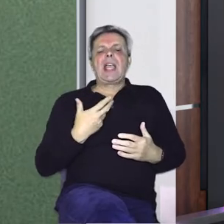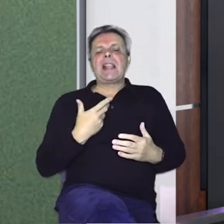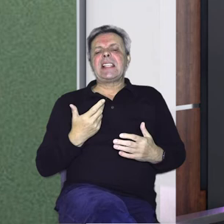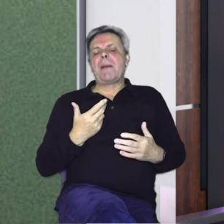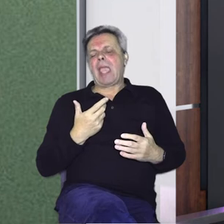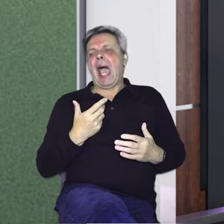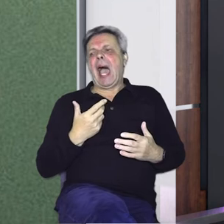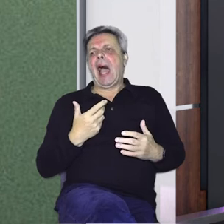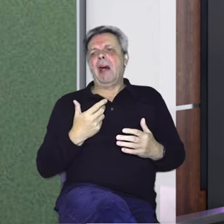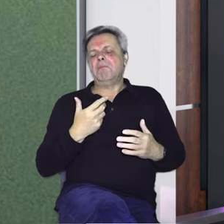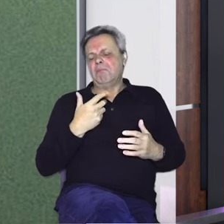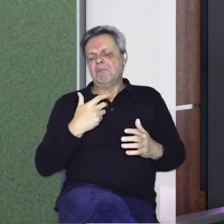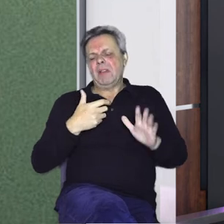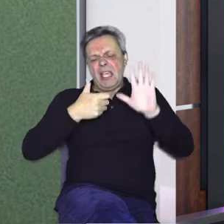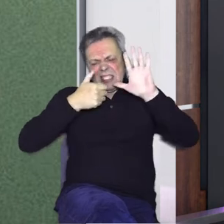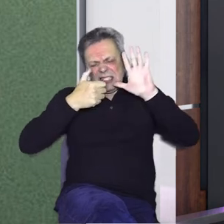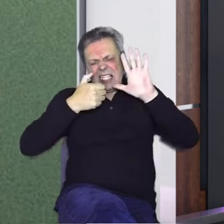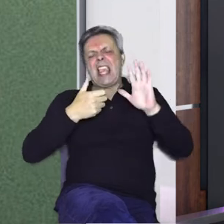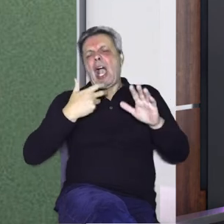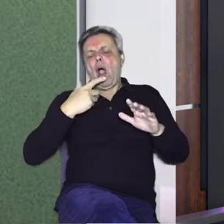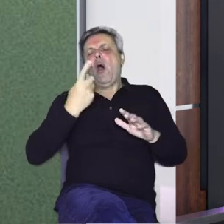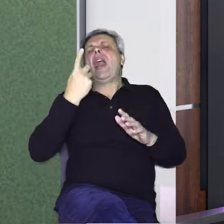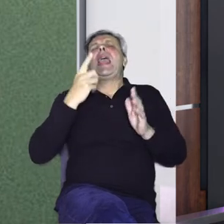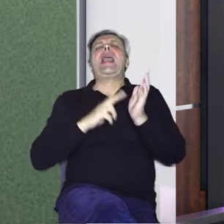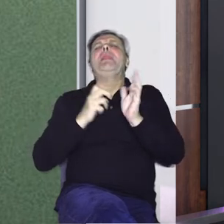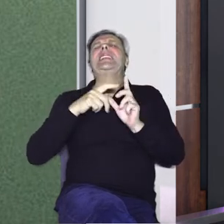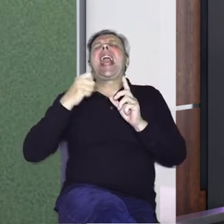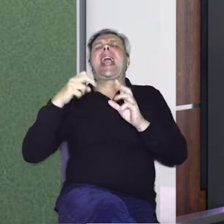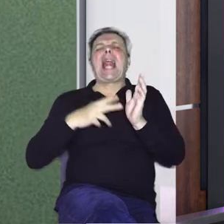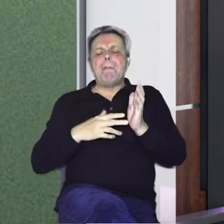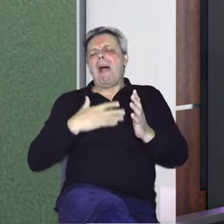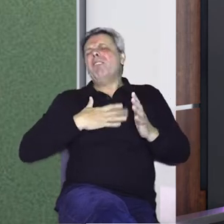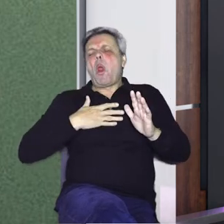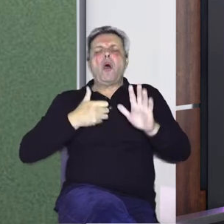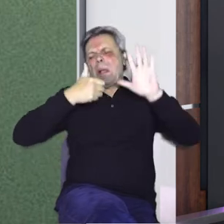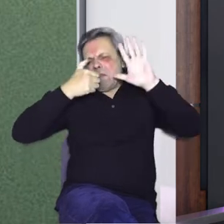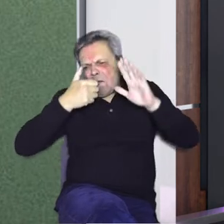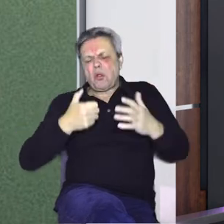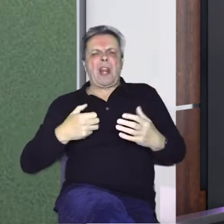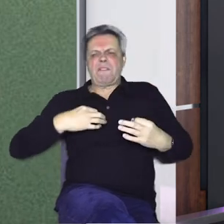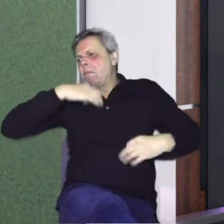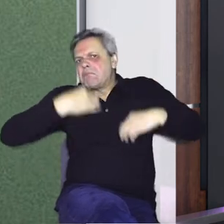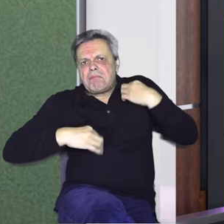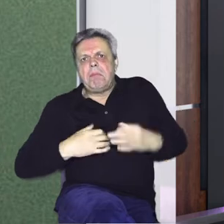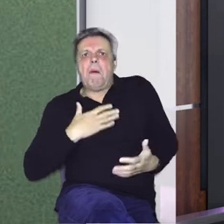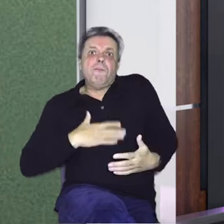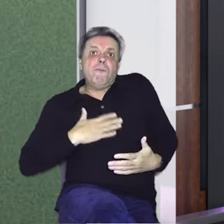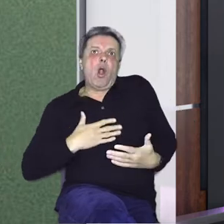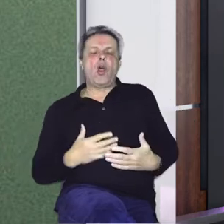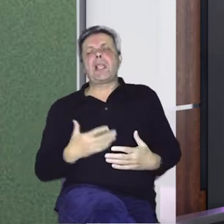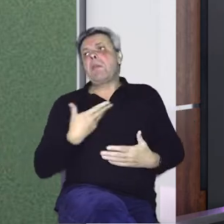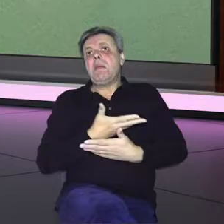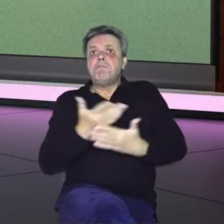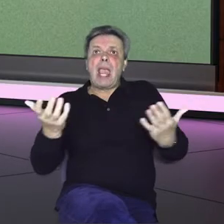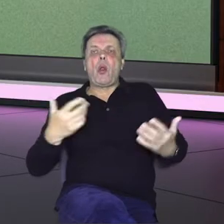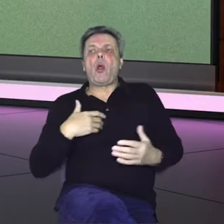Instagramom. Volio sam se slikat, volio sam se dobro obući, to su prepoznali par hrvatskih brendova, par naših najboljih zapravo brendova